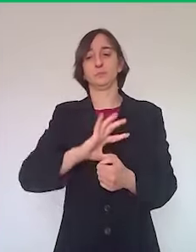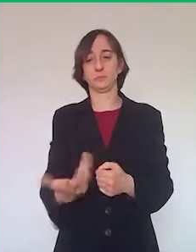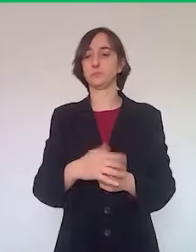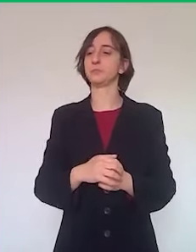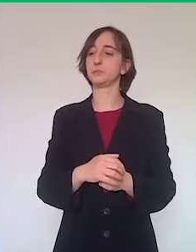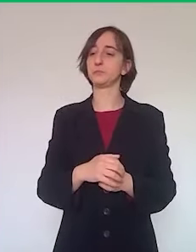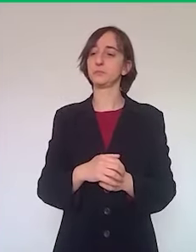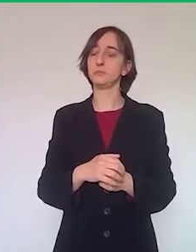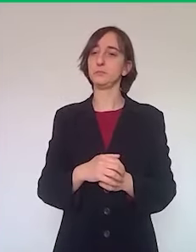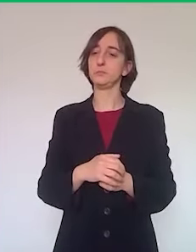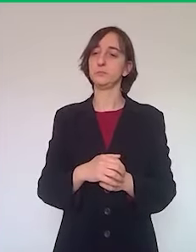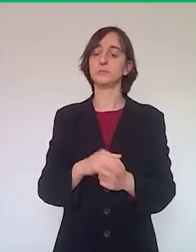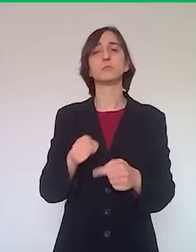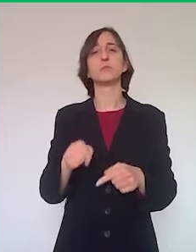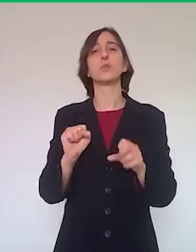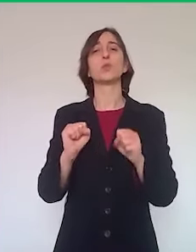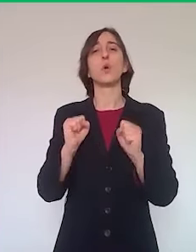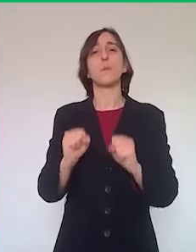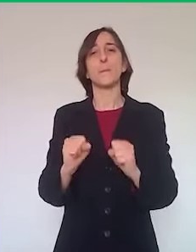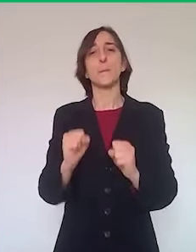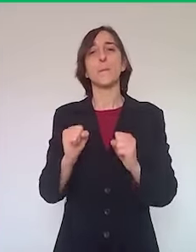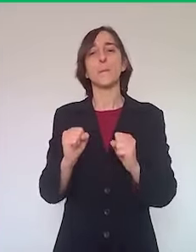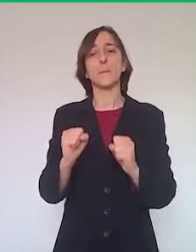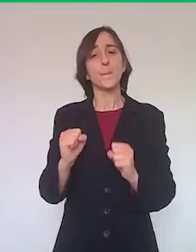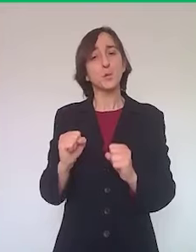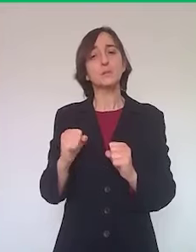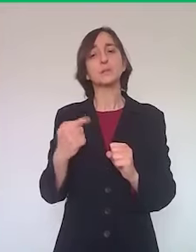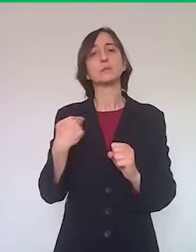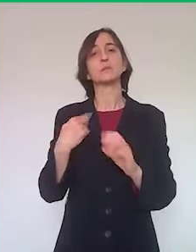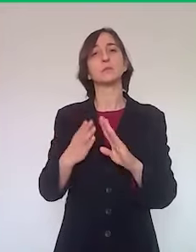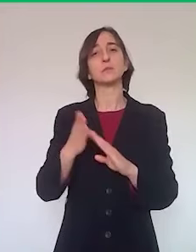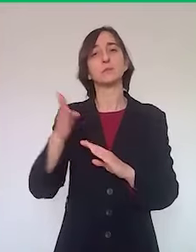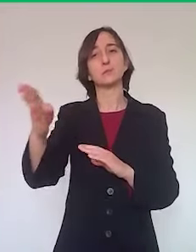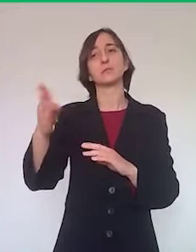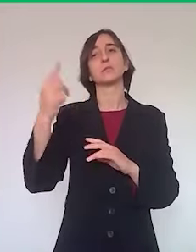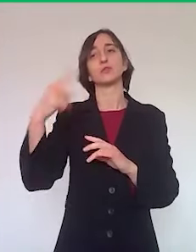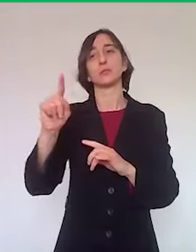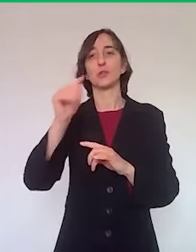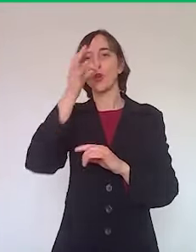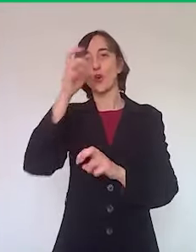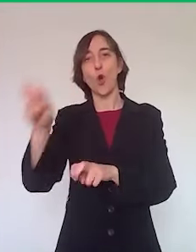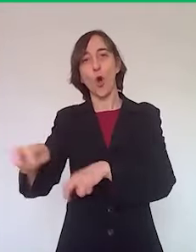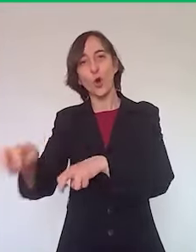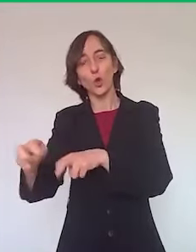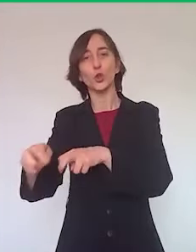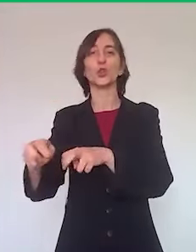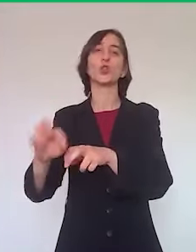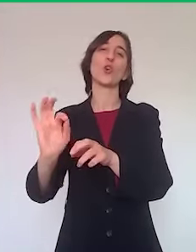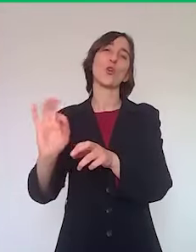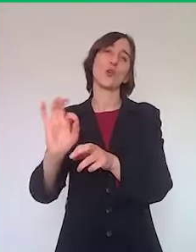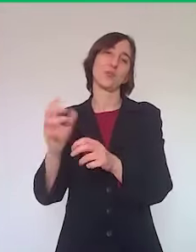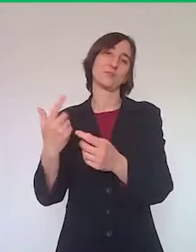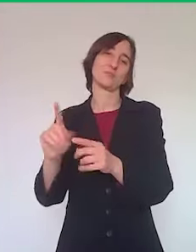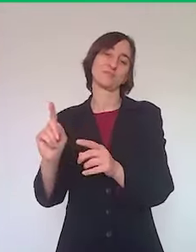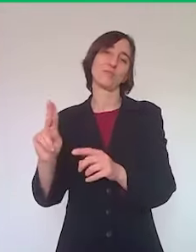Ancora, possibilità di spostamenti per la coltivazione degli orti e per l'agricoltura ubistica. Il punto è stato chiarito